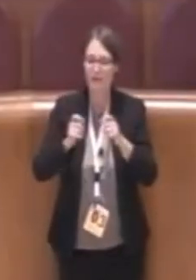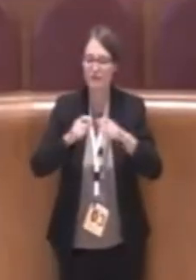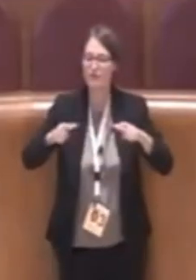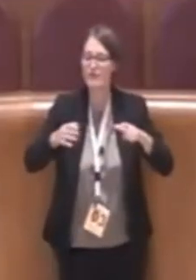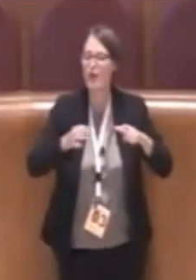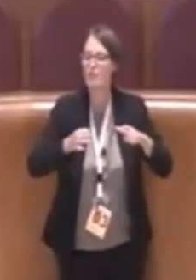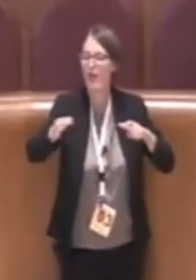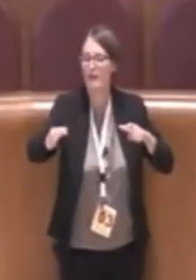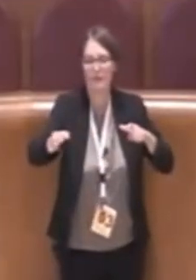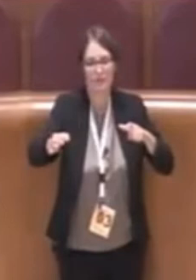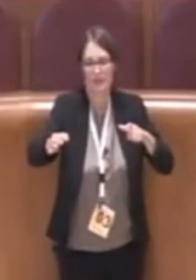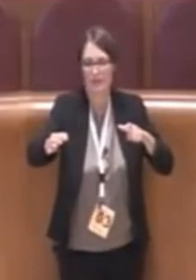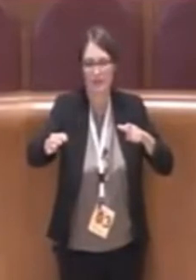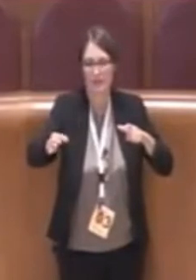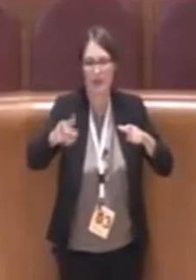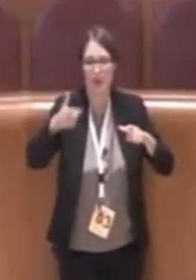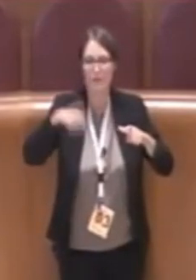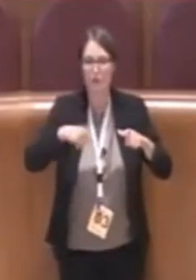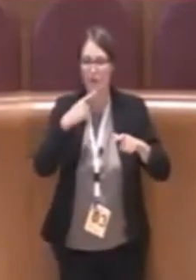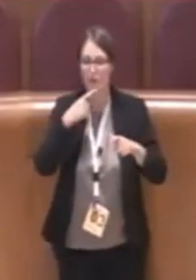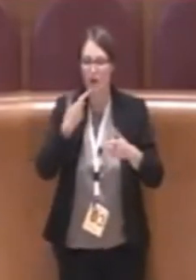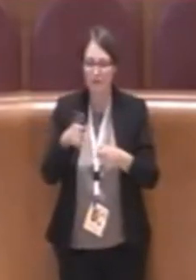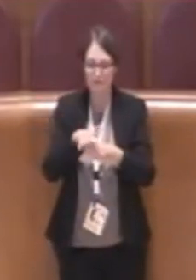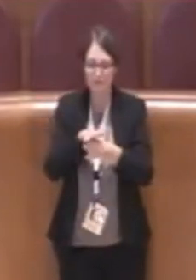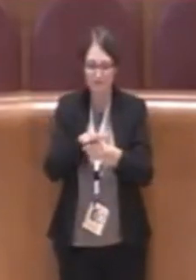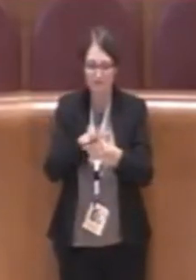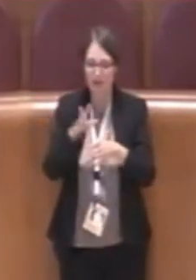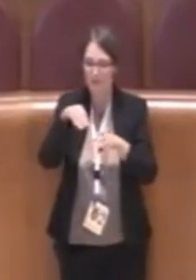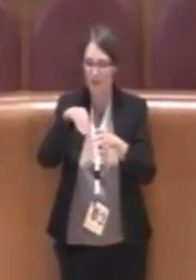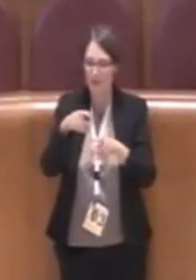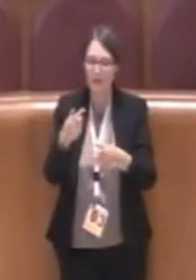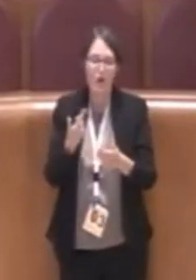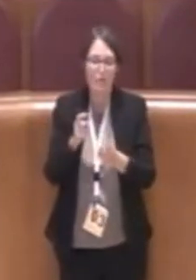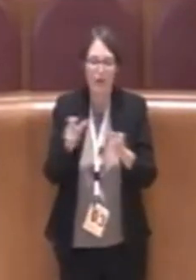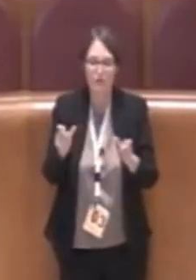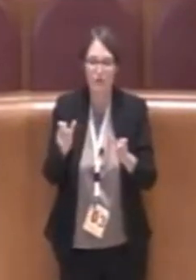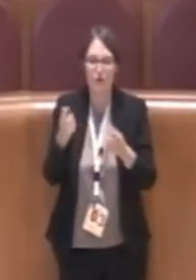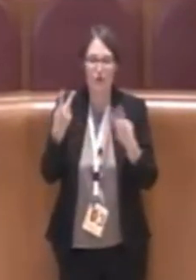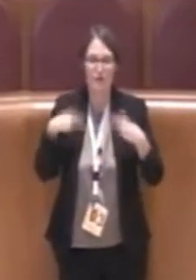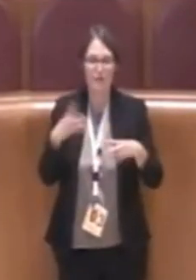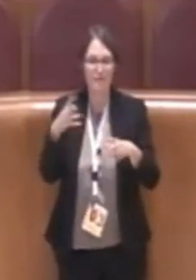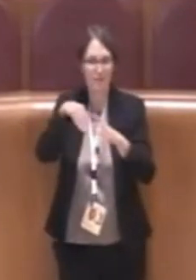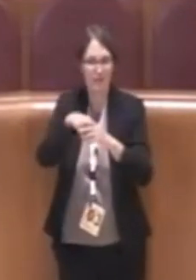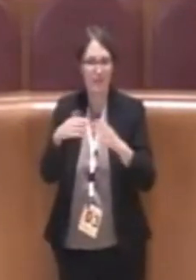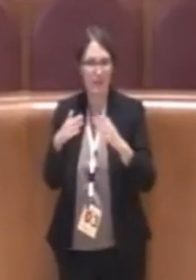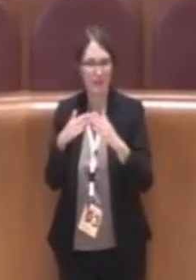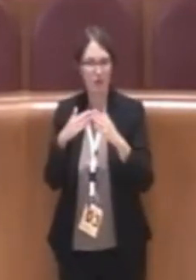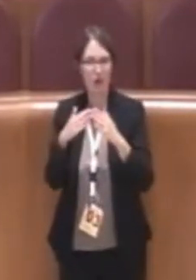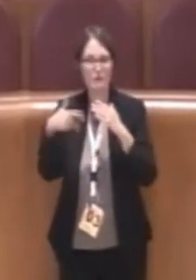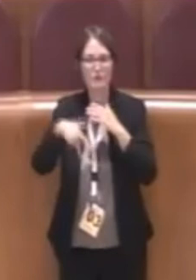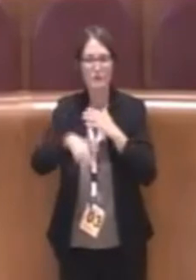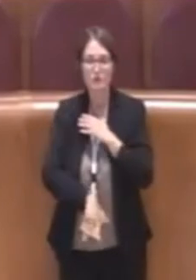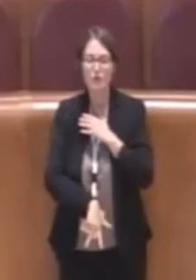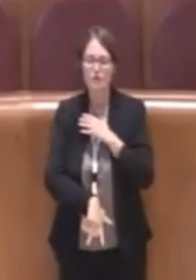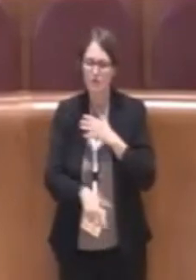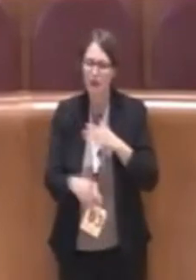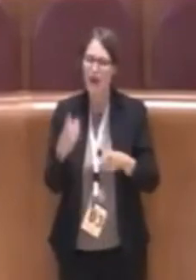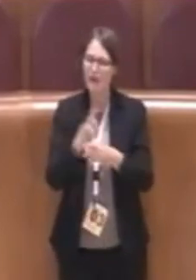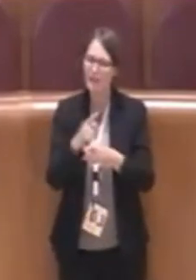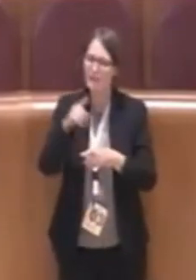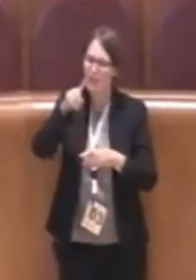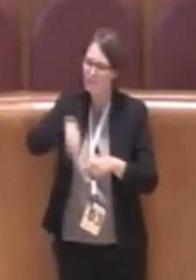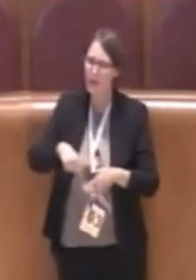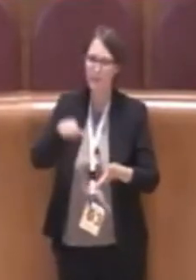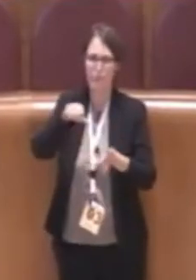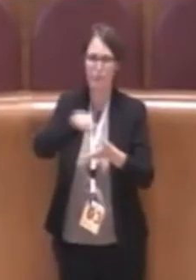vivono l'housing sociale siano anche all'interno del centro della città, all'interno del centro di Roma e quindi non ci